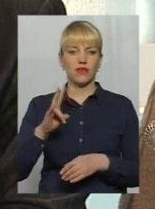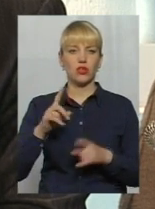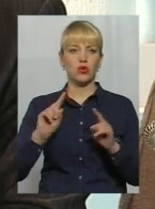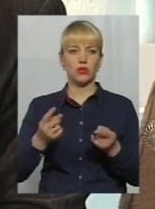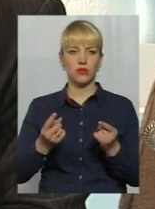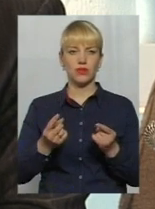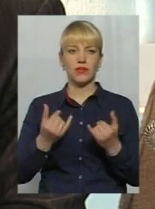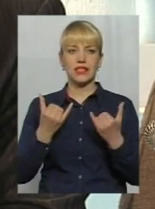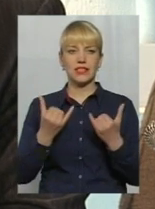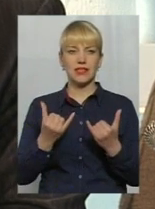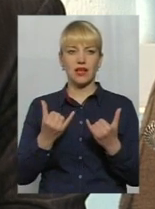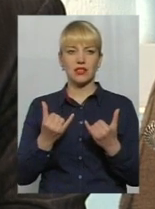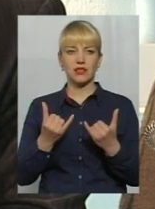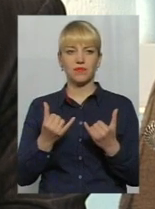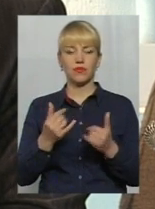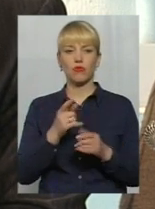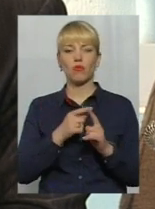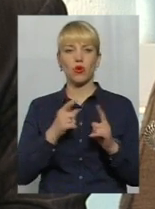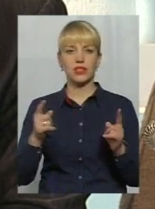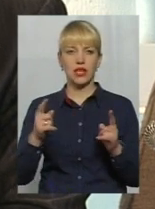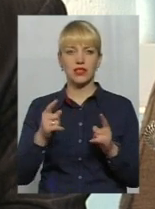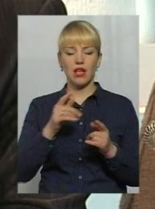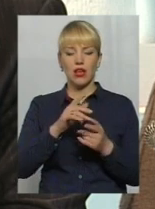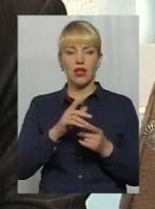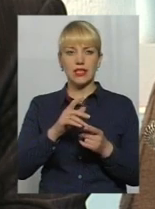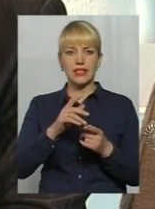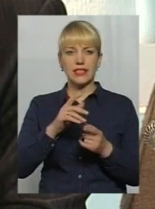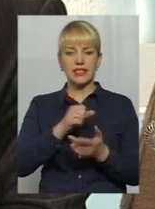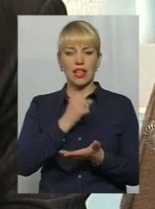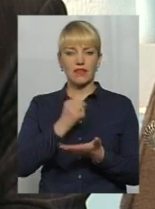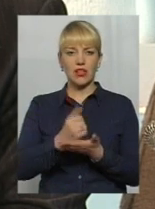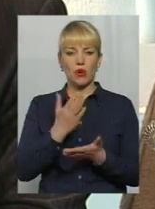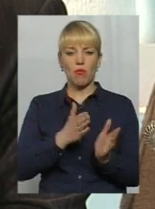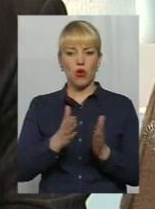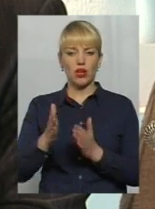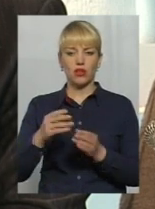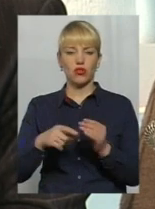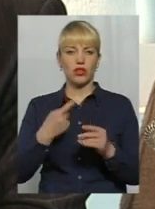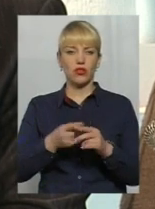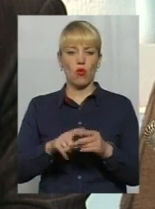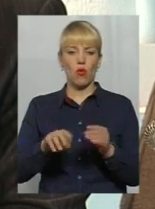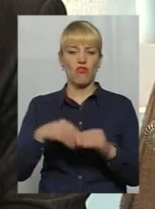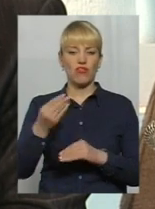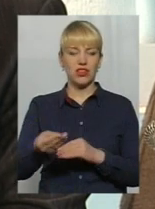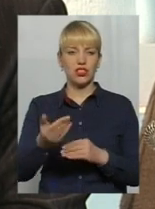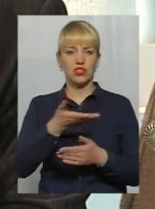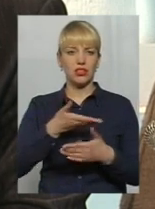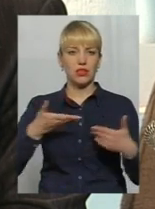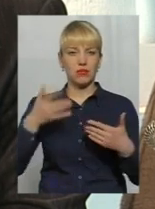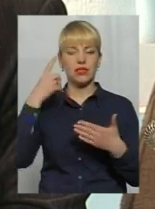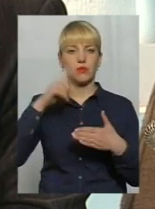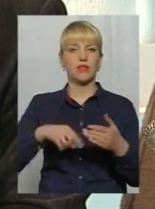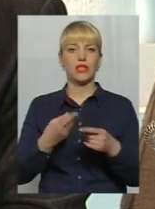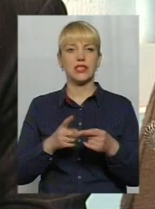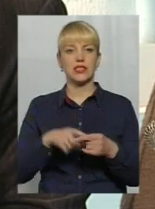тому зараз в процесі затвердження порядок його видачі. І ми сподіваємося, що в цей